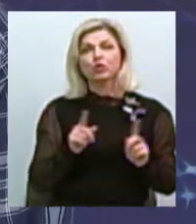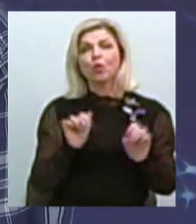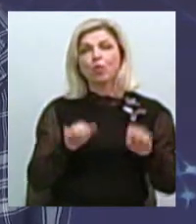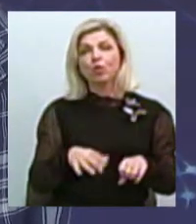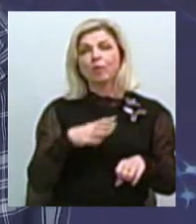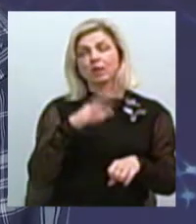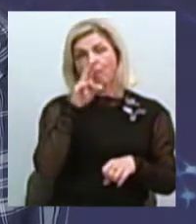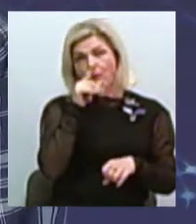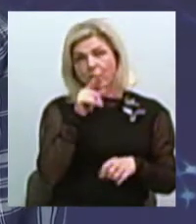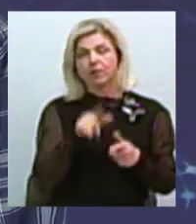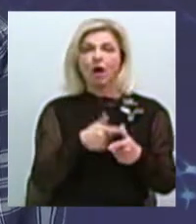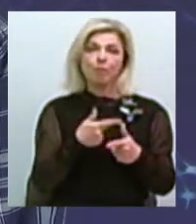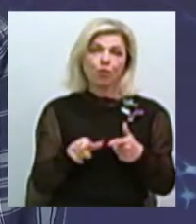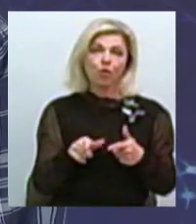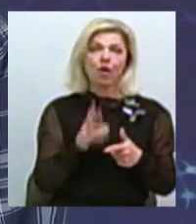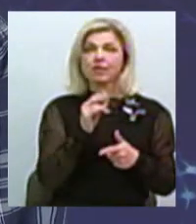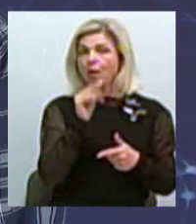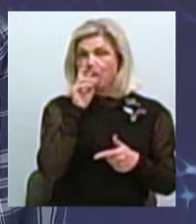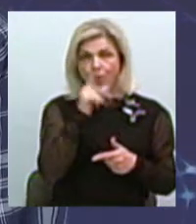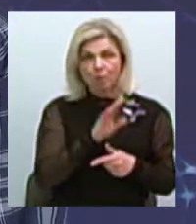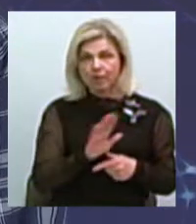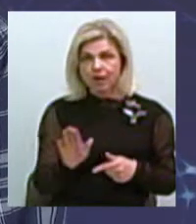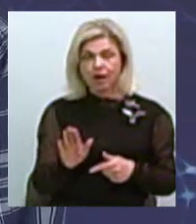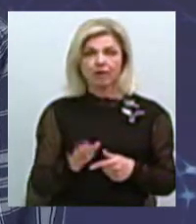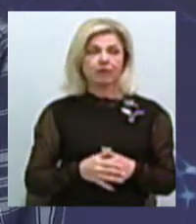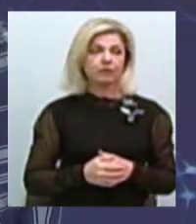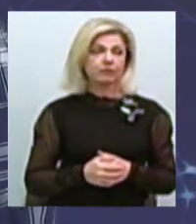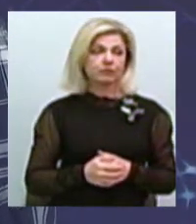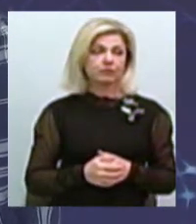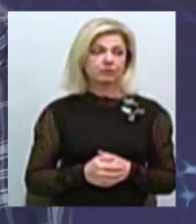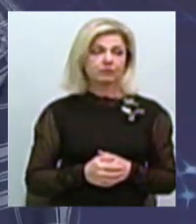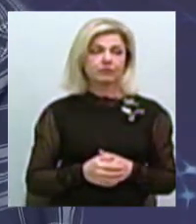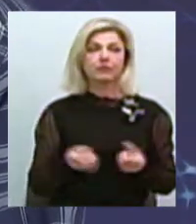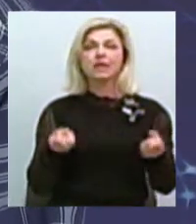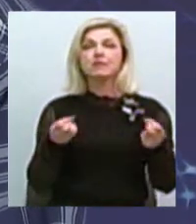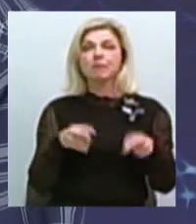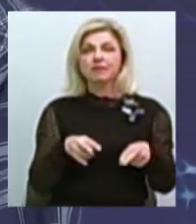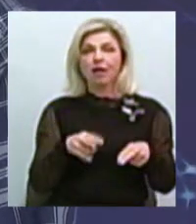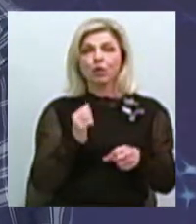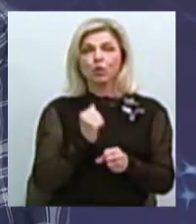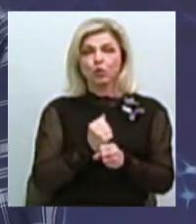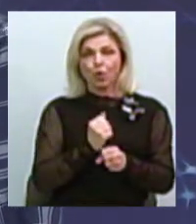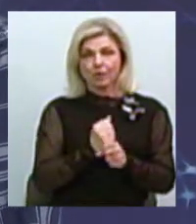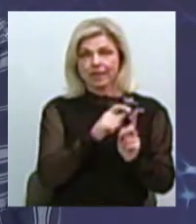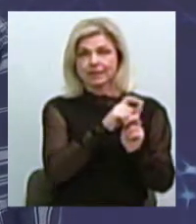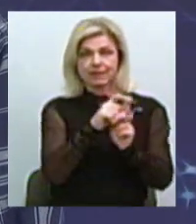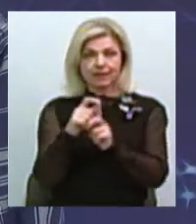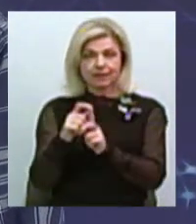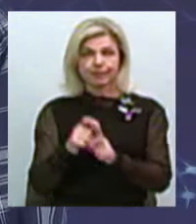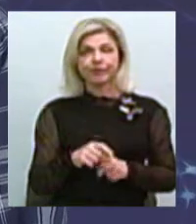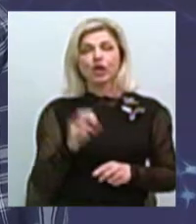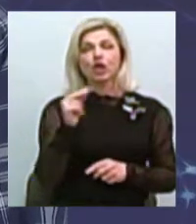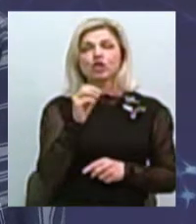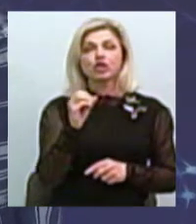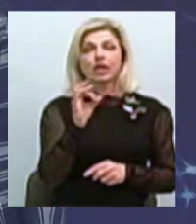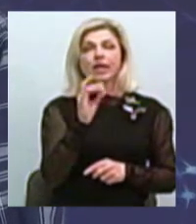помилка, або не помилка, а спеціально зроблена цитата. Черніхівська культура,